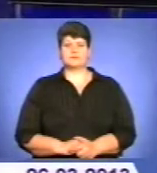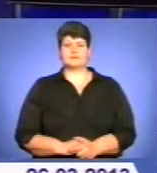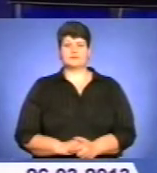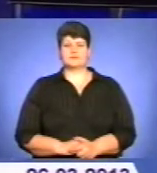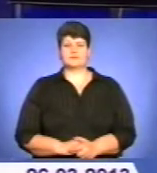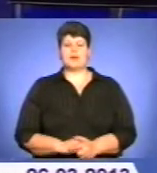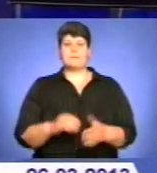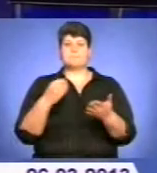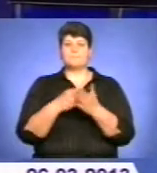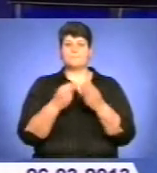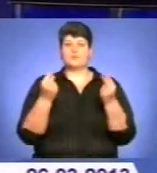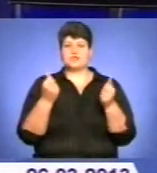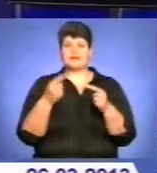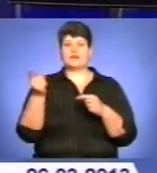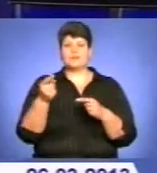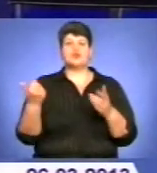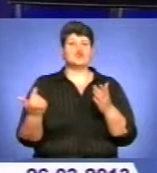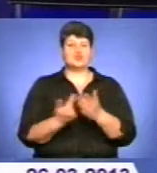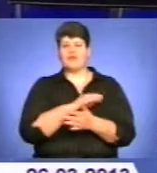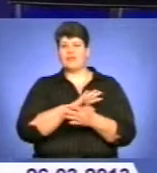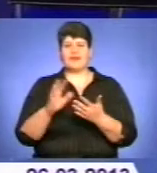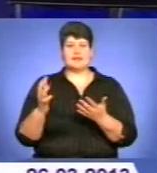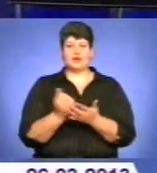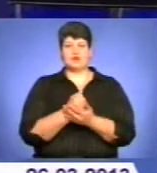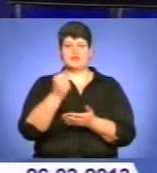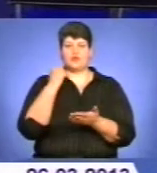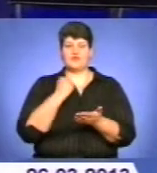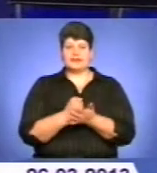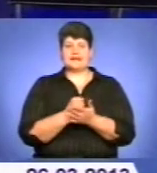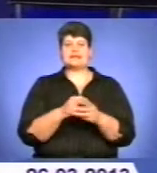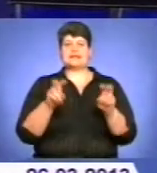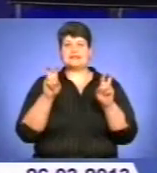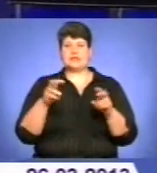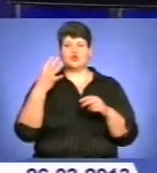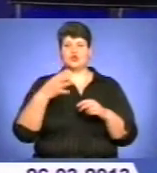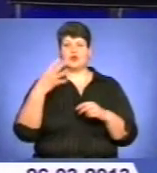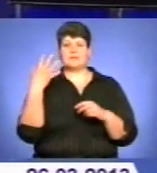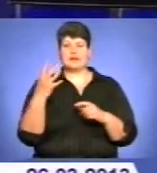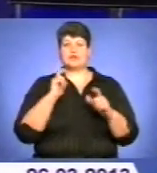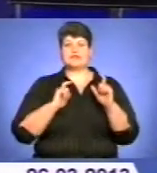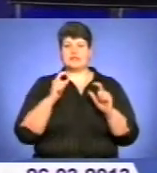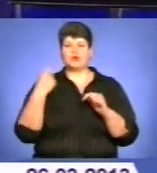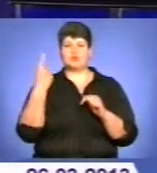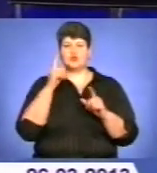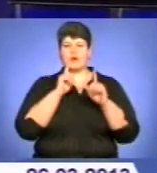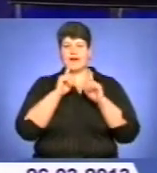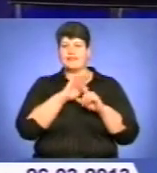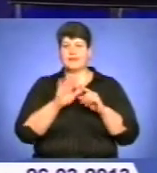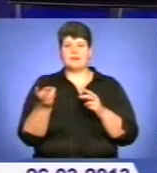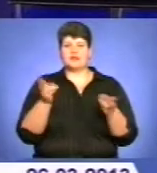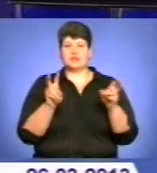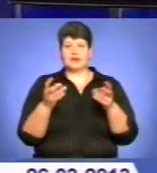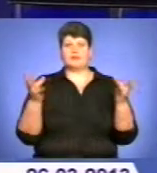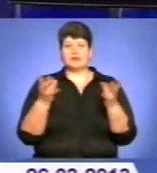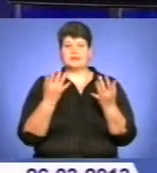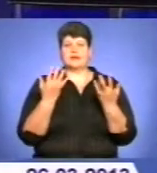Бюджет Тернопільщини знову не вдалося ухвалити. На засідання 45-ї сесії обласної ради не з'явилася потрібна